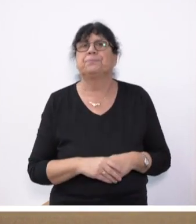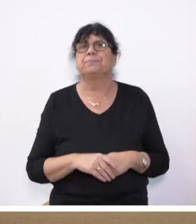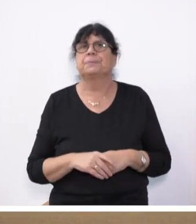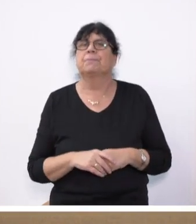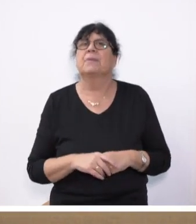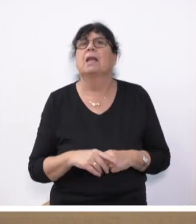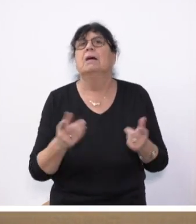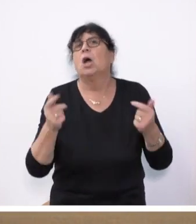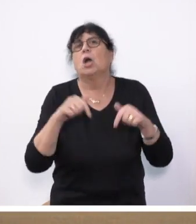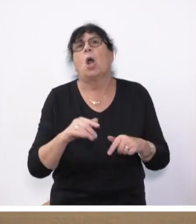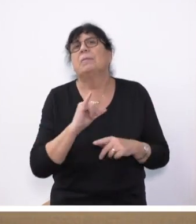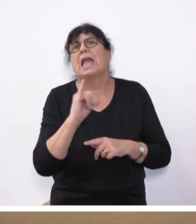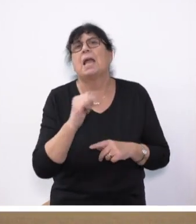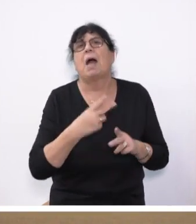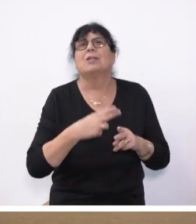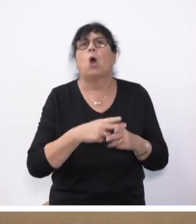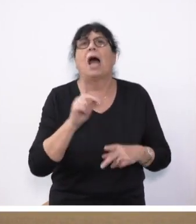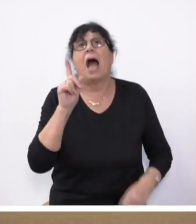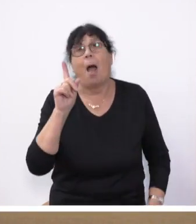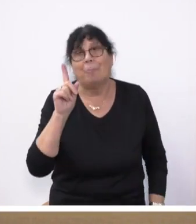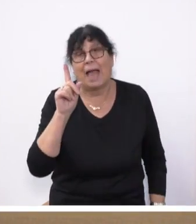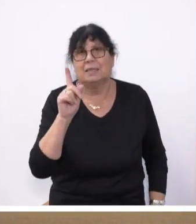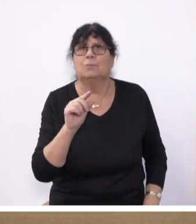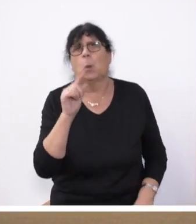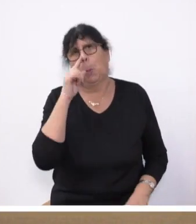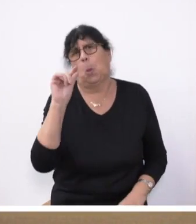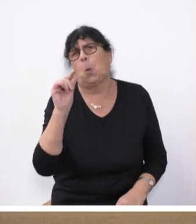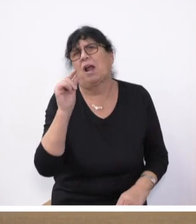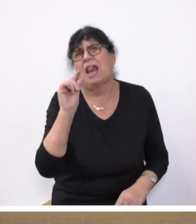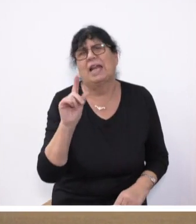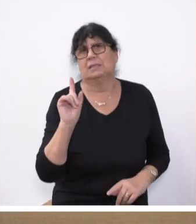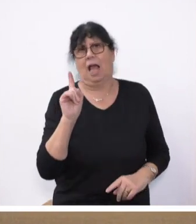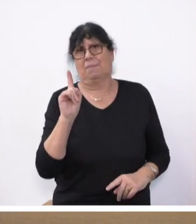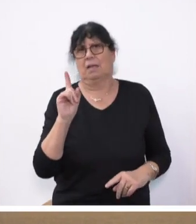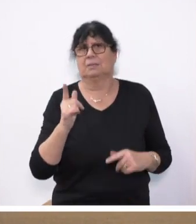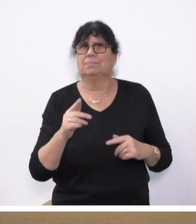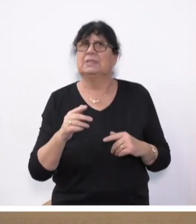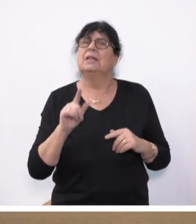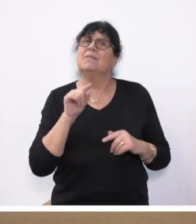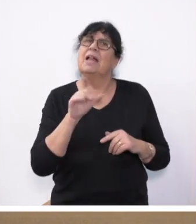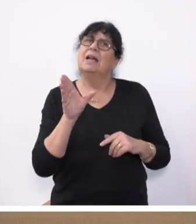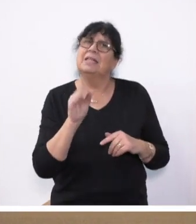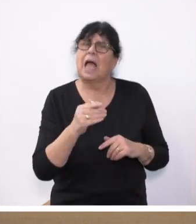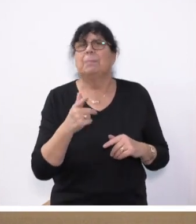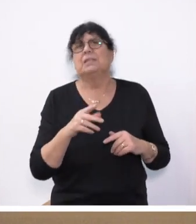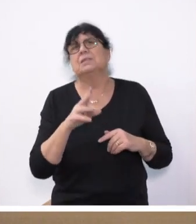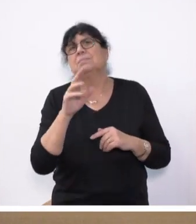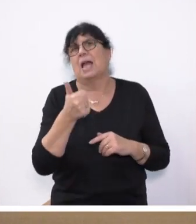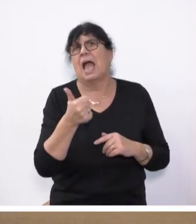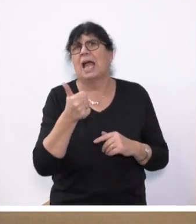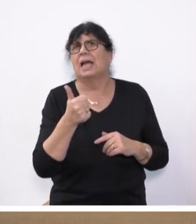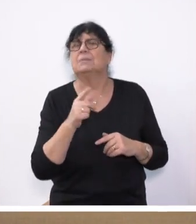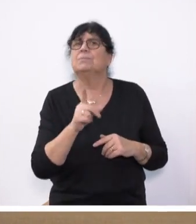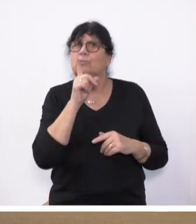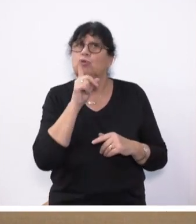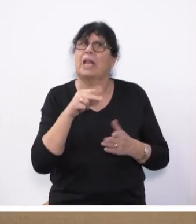Da kommt ja immer nach sowas ein Aber. Das soll aber nur ein ganz mildes Aber sein, weil damit ist ein Stillstand